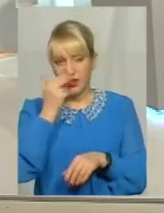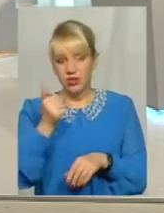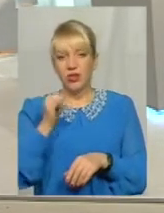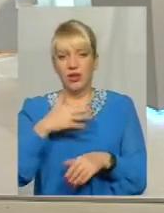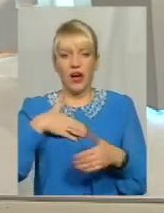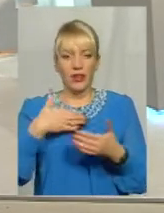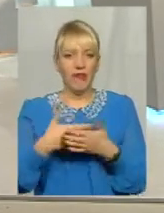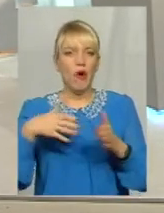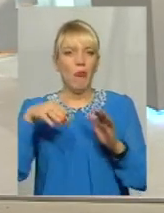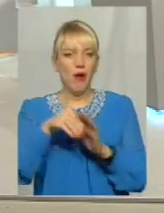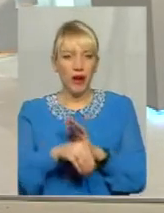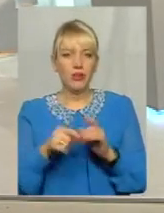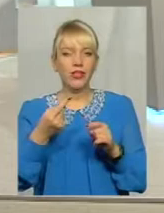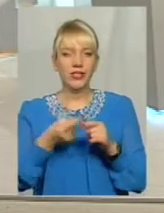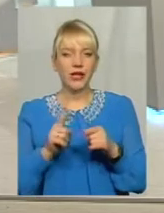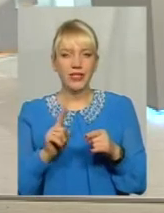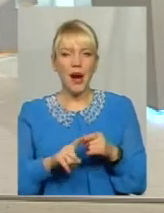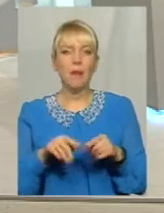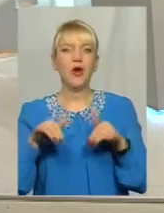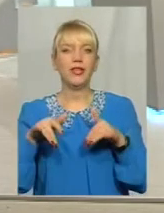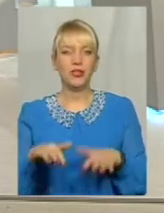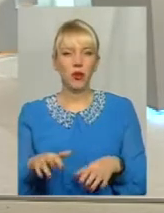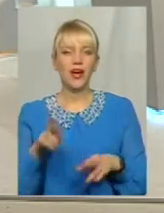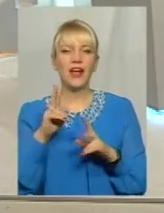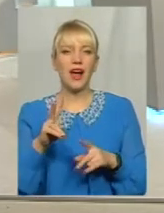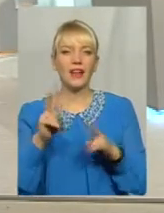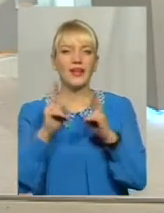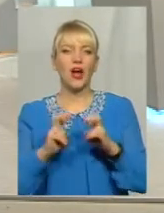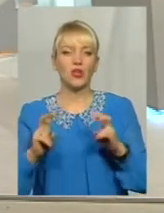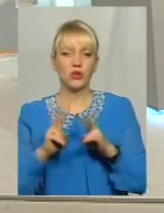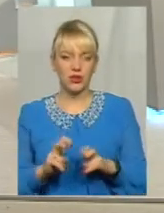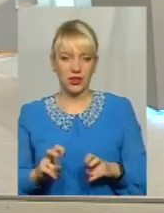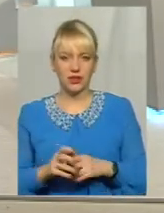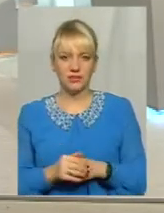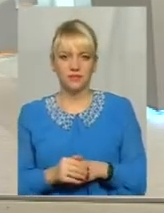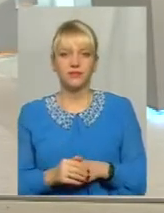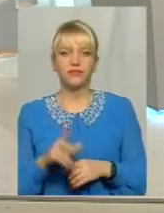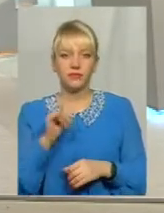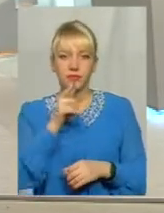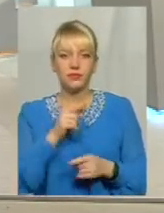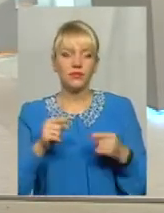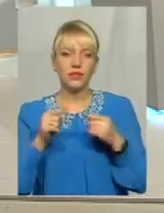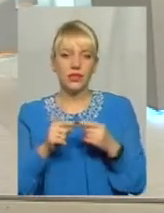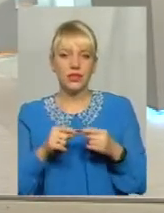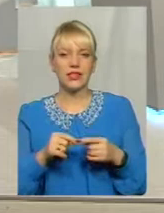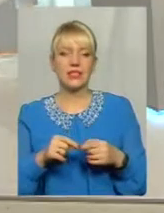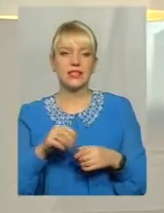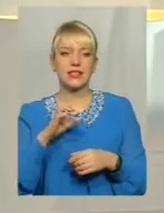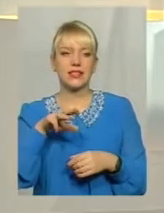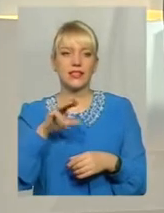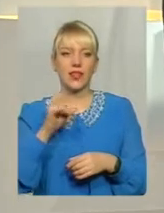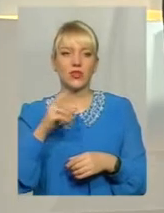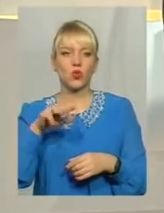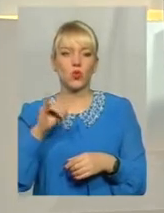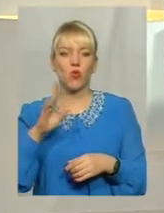активно впроваджується ця процедура як діагностики Водночас так само стентування як малоінвазивна